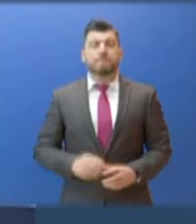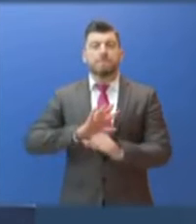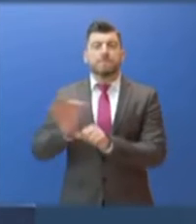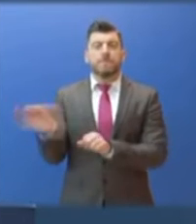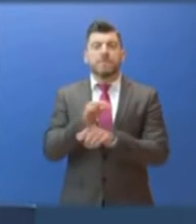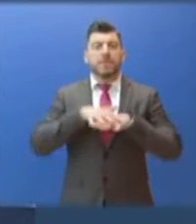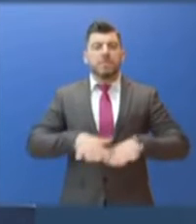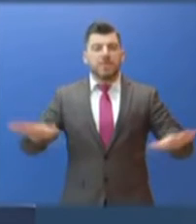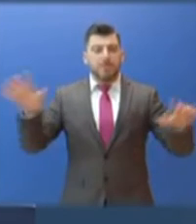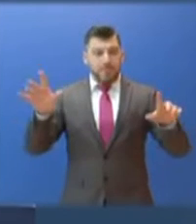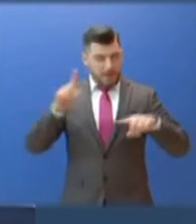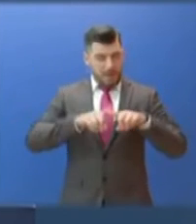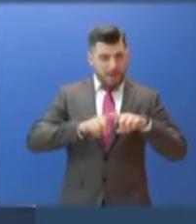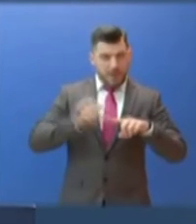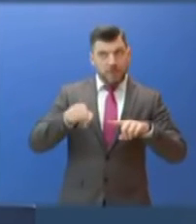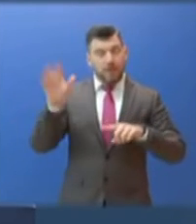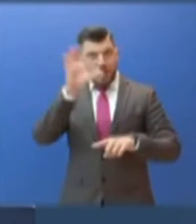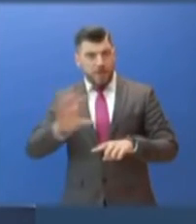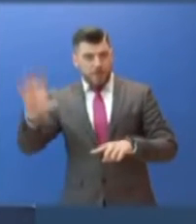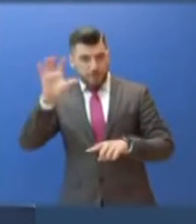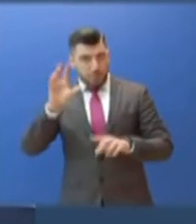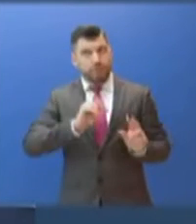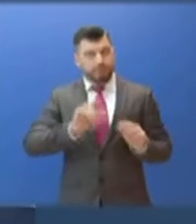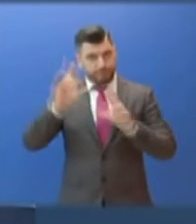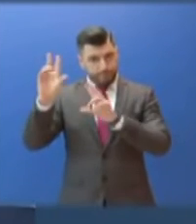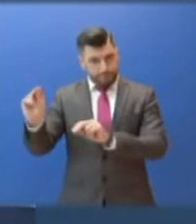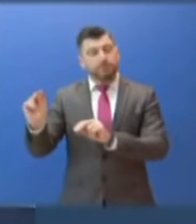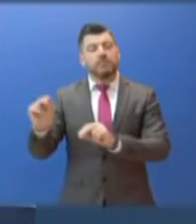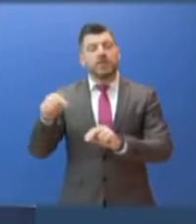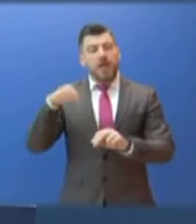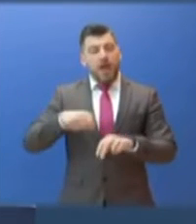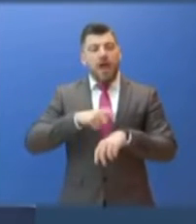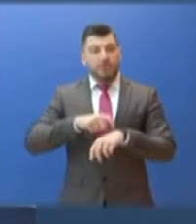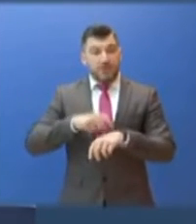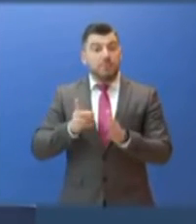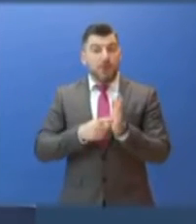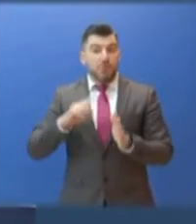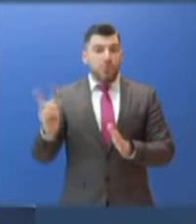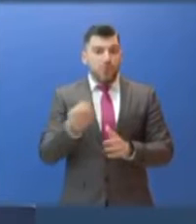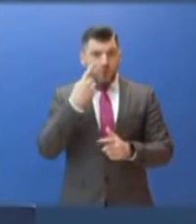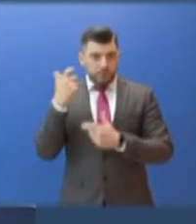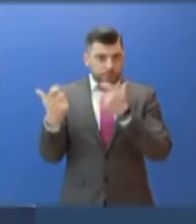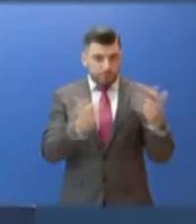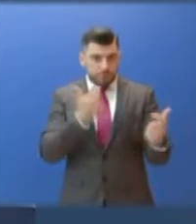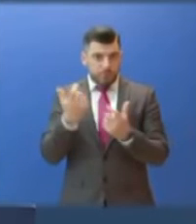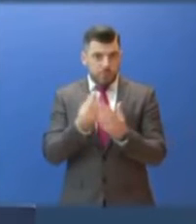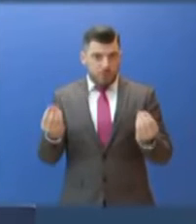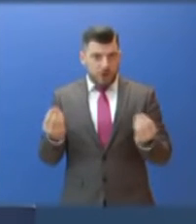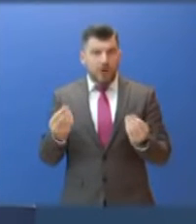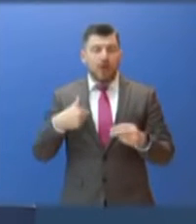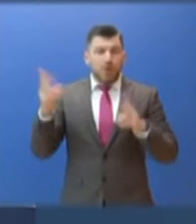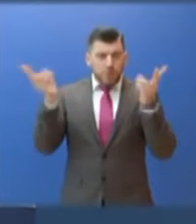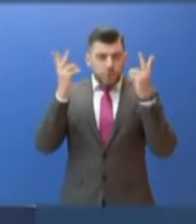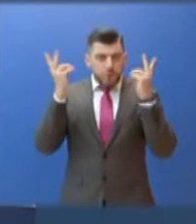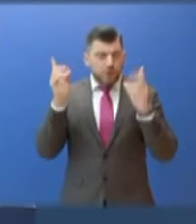Τόσο στην υπόλοιπη Ευρώπη, όσο και στη χώρα μας, μας επιβάλλουν να βρισκόμαστε στη μέγιστη δυνατή εγρήγορση και γι' αυτό καμιά χαλάρωση δεν μπορεί να